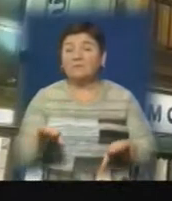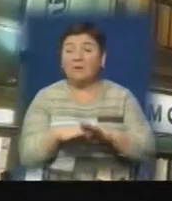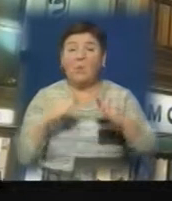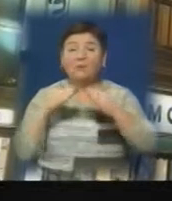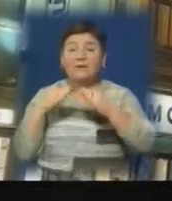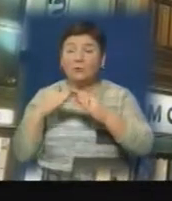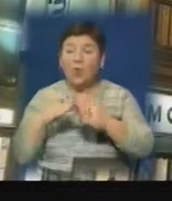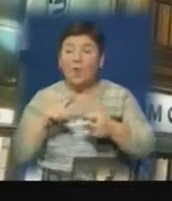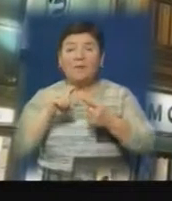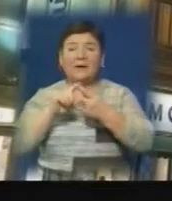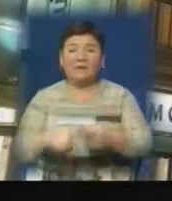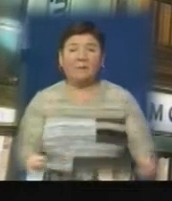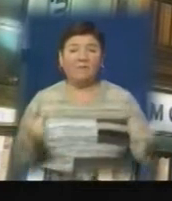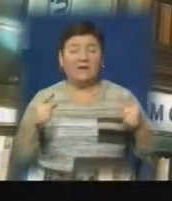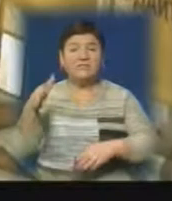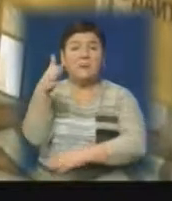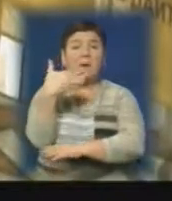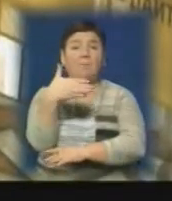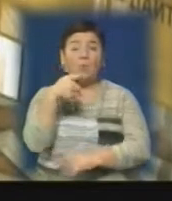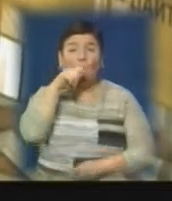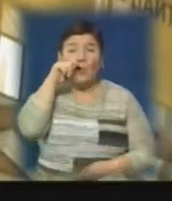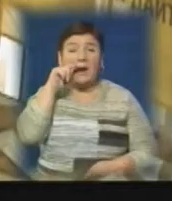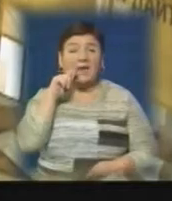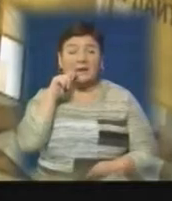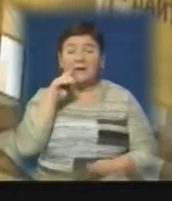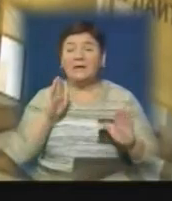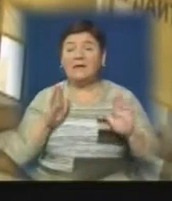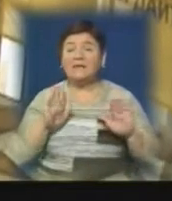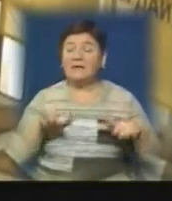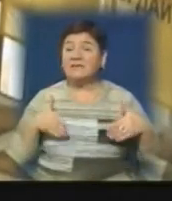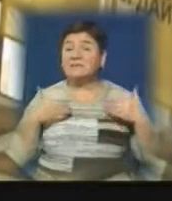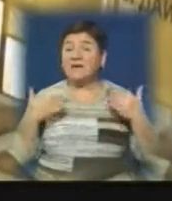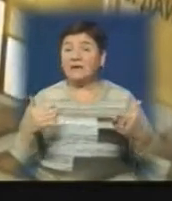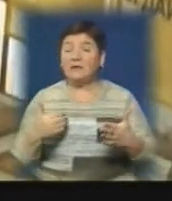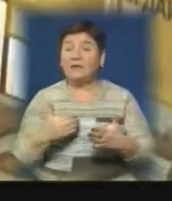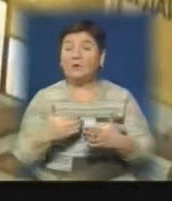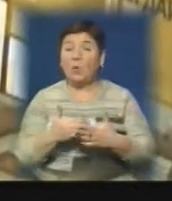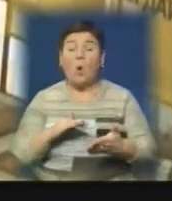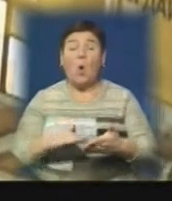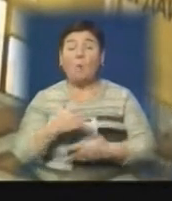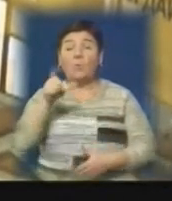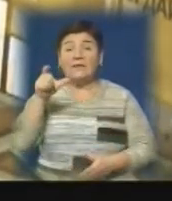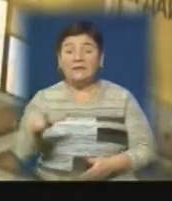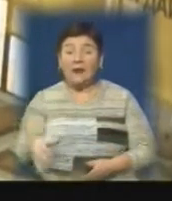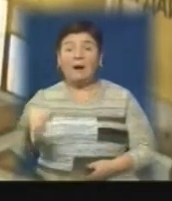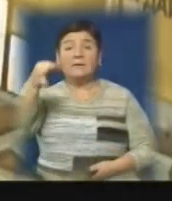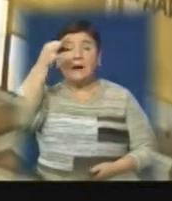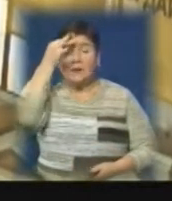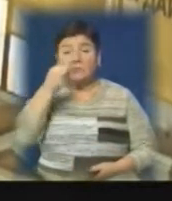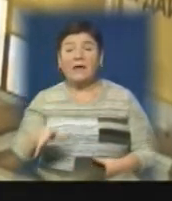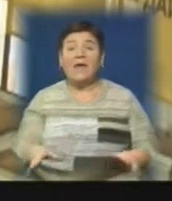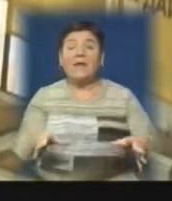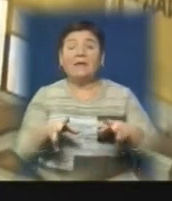будинку прикріплений величезний прапор України. Він не лише звернення до відомого політика, а й нагадування нам – гідність